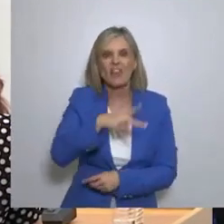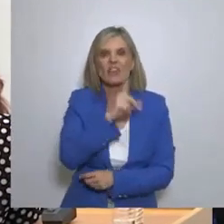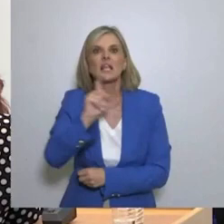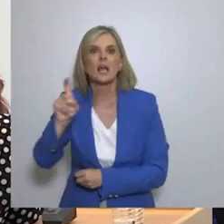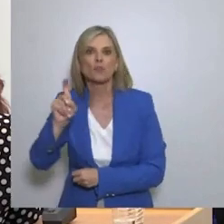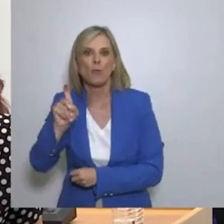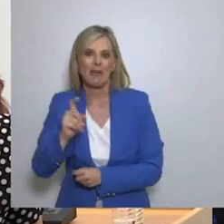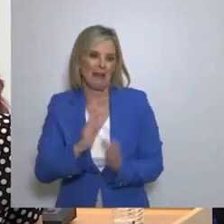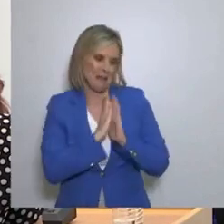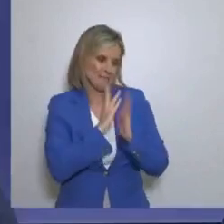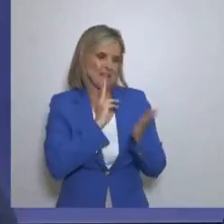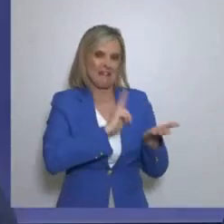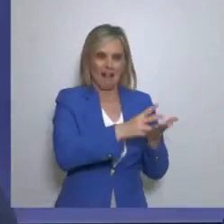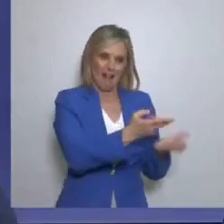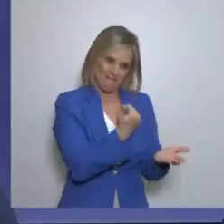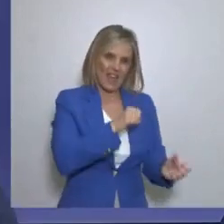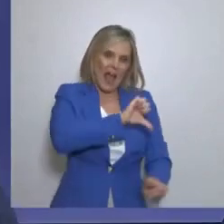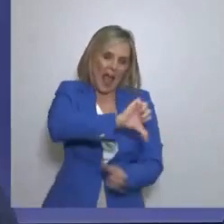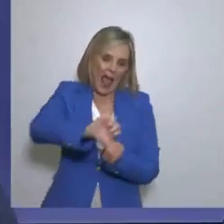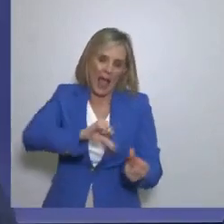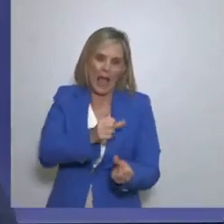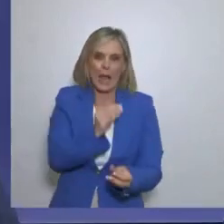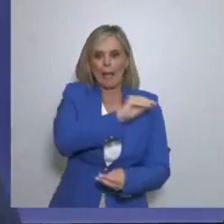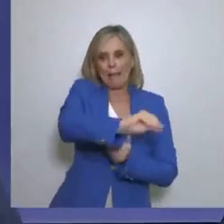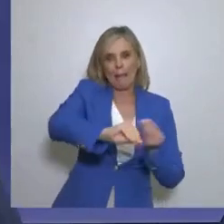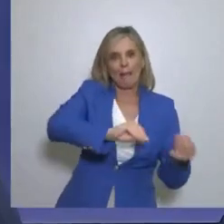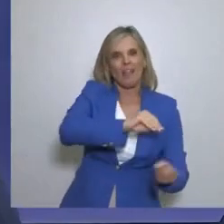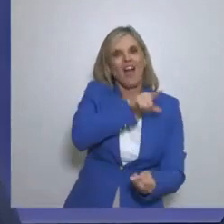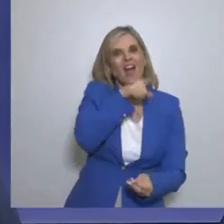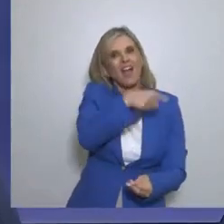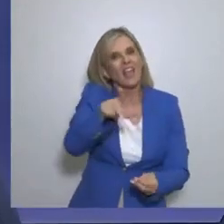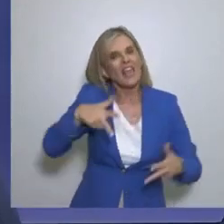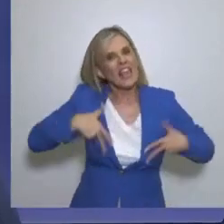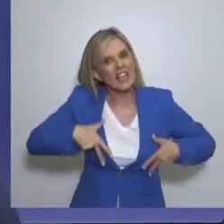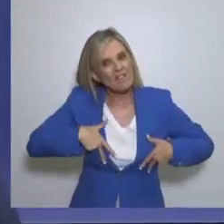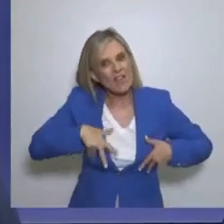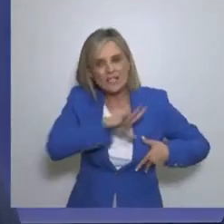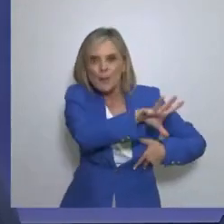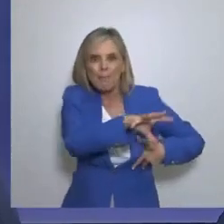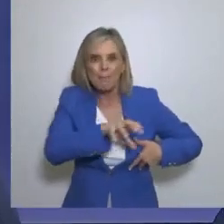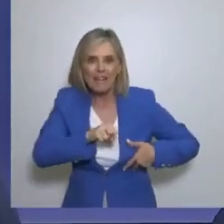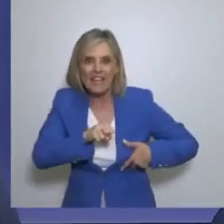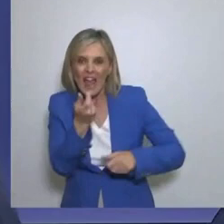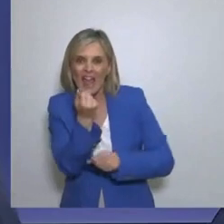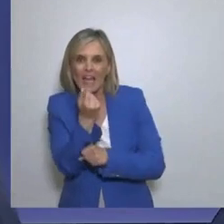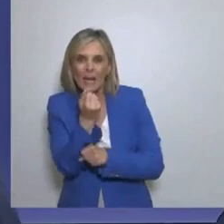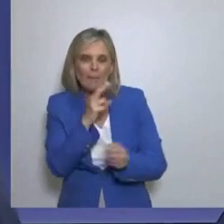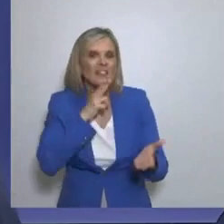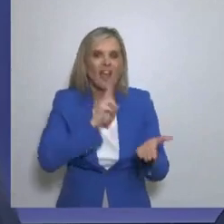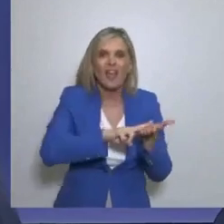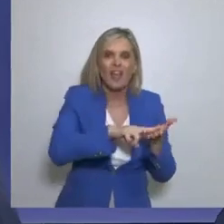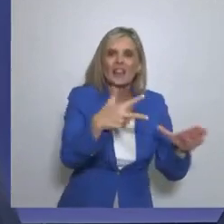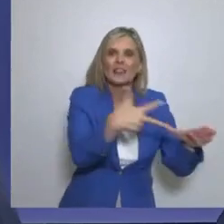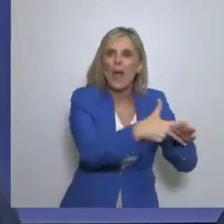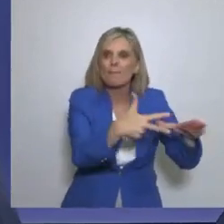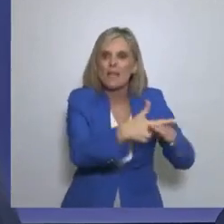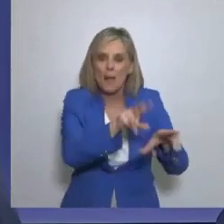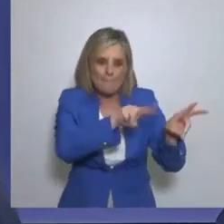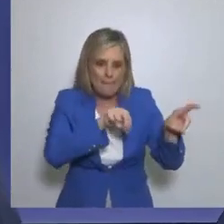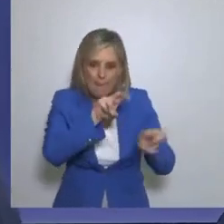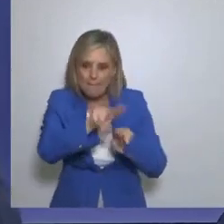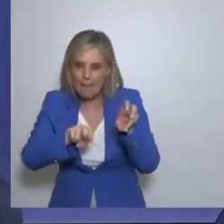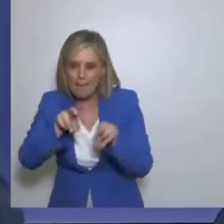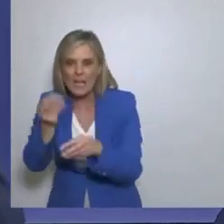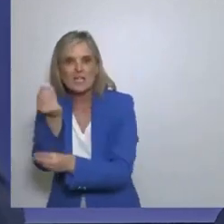Σε ανάγκες που θέλει Αν είναι δυνατόν Να παίρνεις χρήματα από τα ταμεία Που θα έπρεπε να βάζει Αν το θέλετε το κράτος Να συμπληρώνει Για να έχει